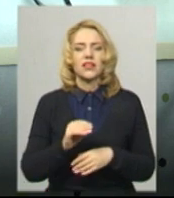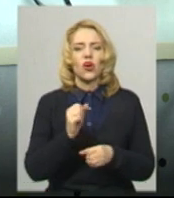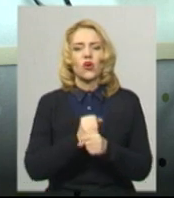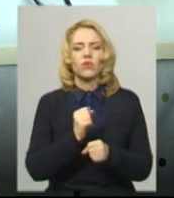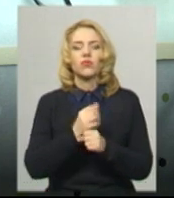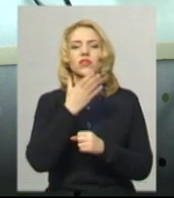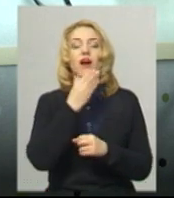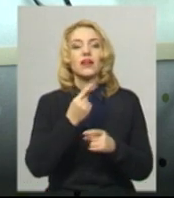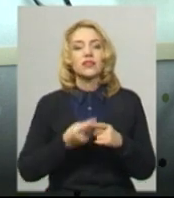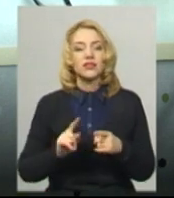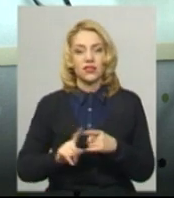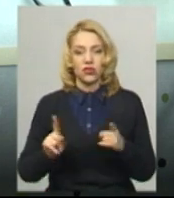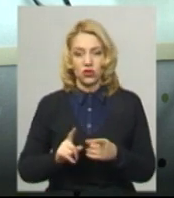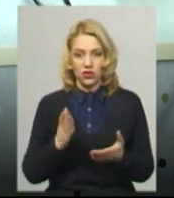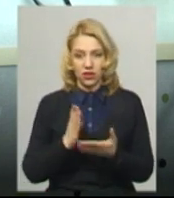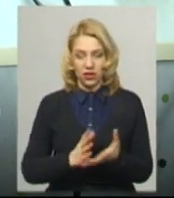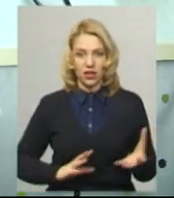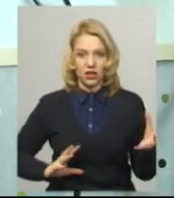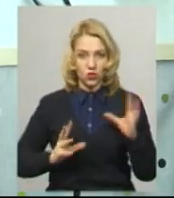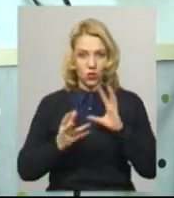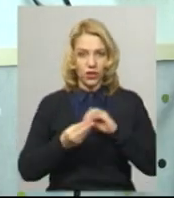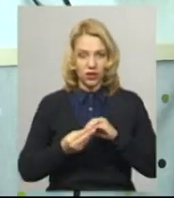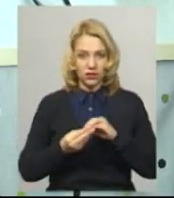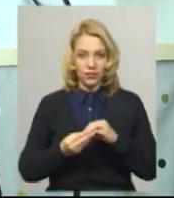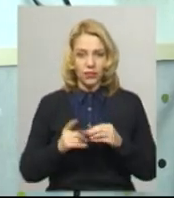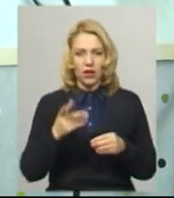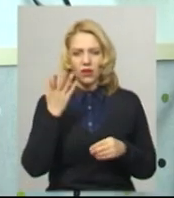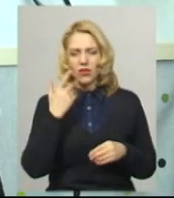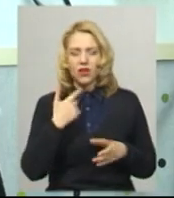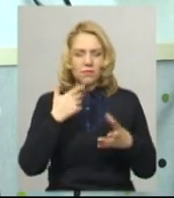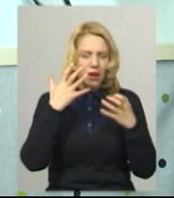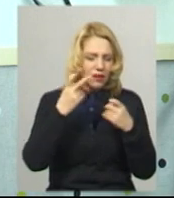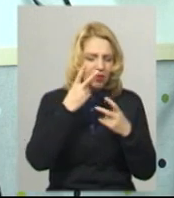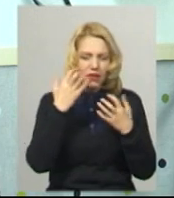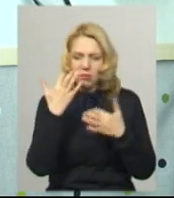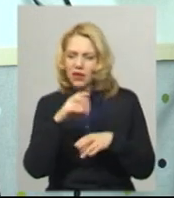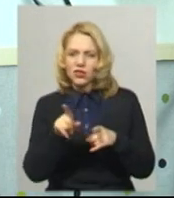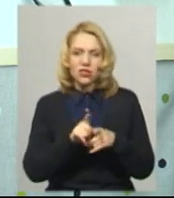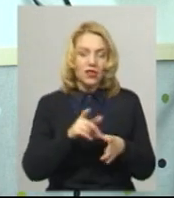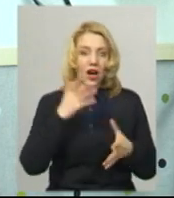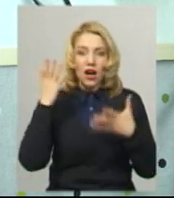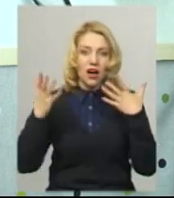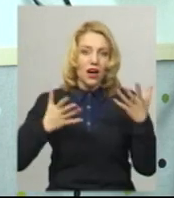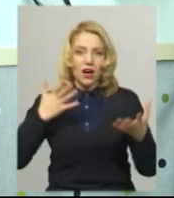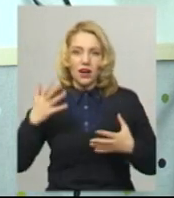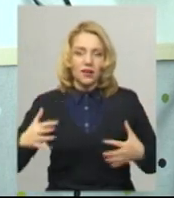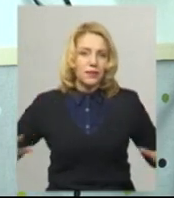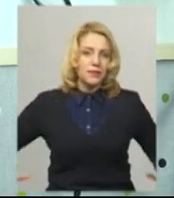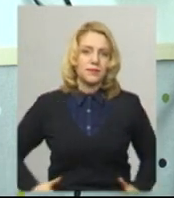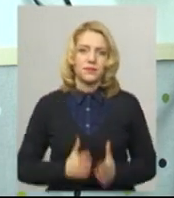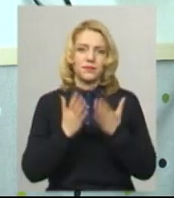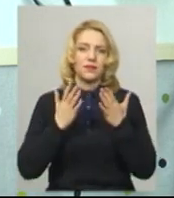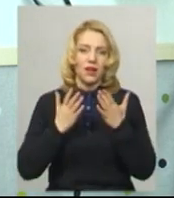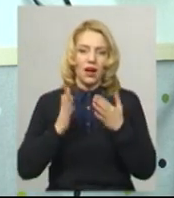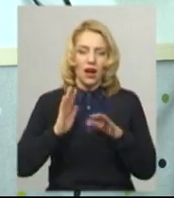гарне те, що ти результат. Бо коли ти робиш, ти буваєш захоплюєшся, не бачите такому аж натхненні, то робиш,